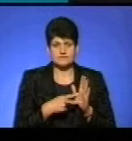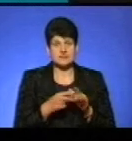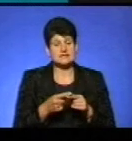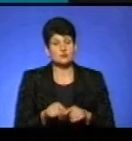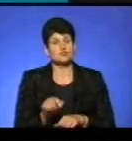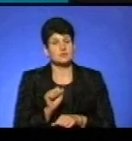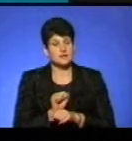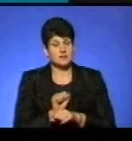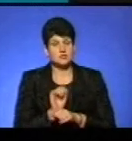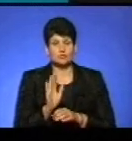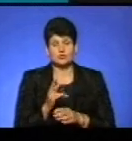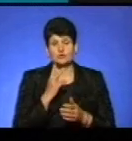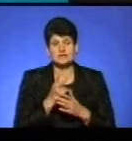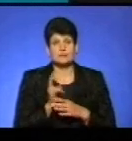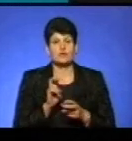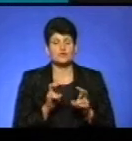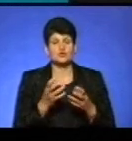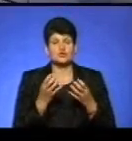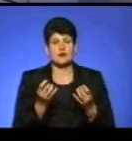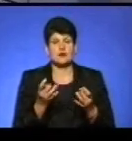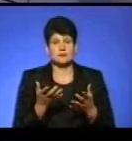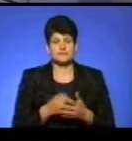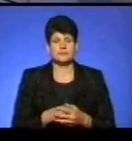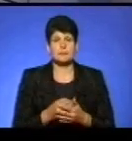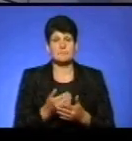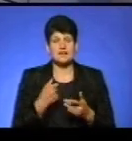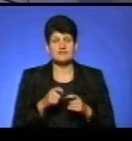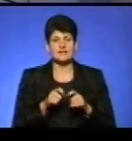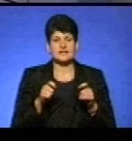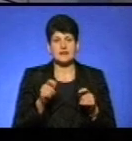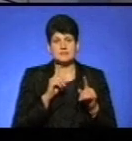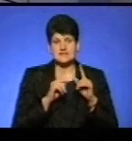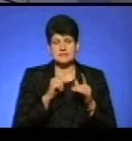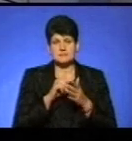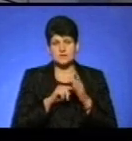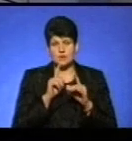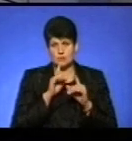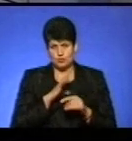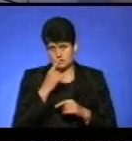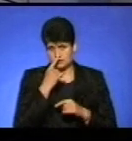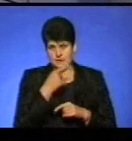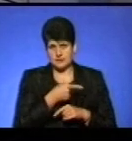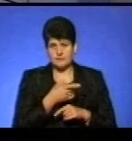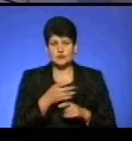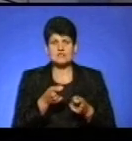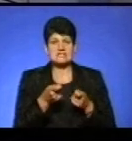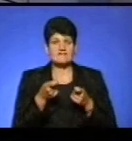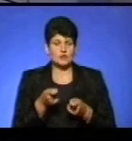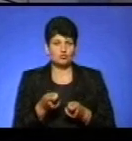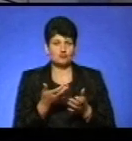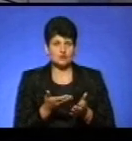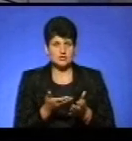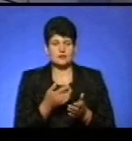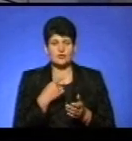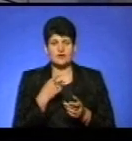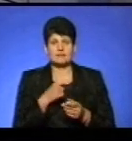припинете, чи будете дивитися по відвідуваності ще раз? Дивіться, перед відкриттям сесії міської ради, це була нещодавно вона, завідуюча, як казав наш